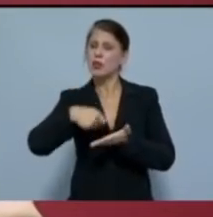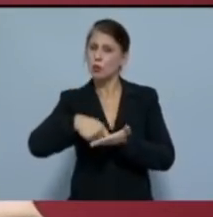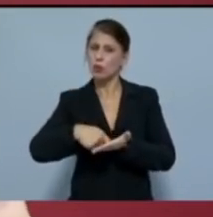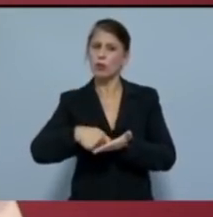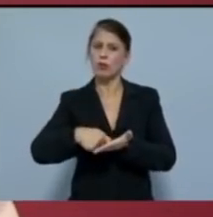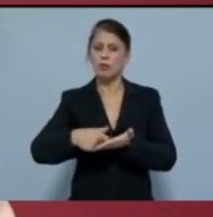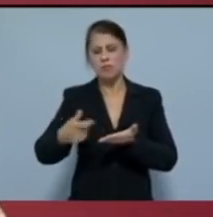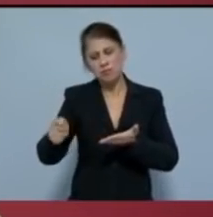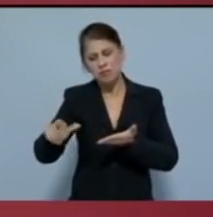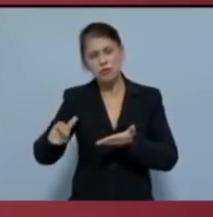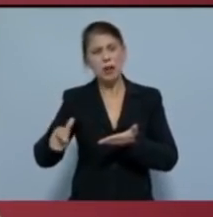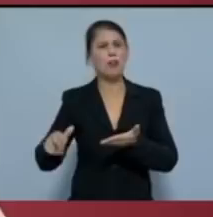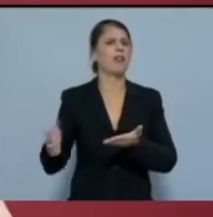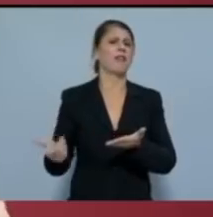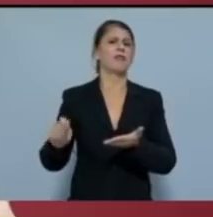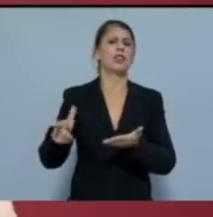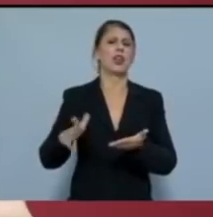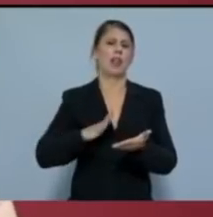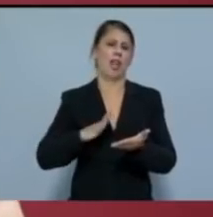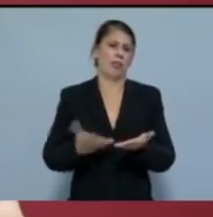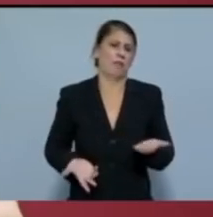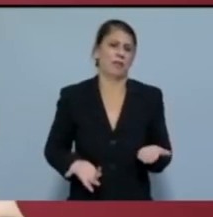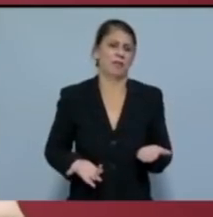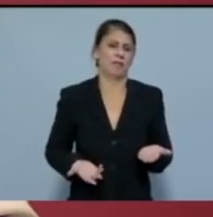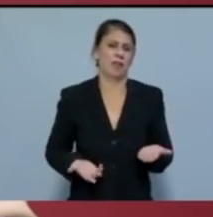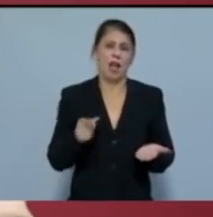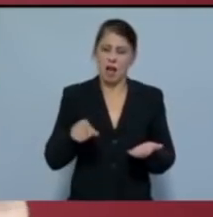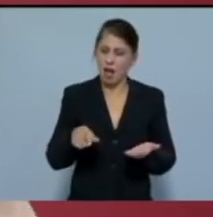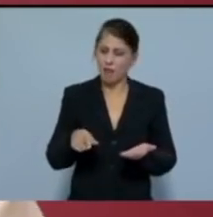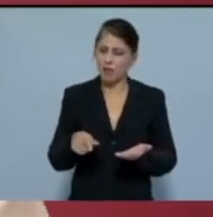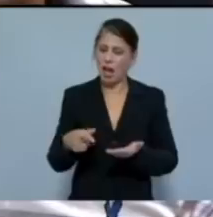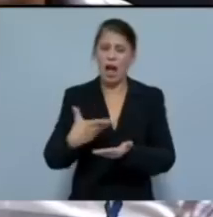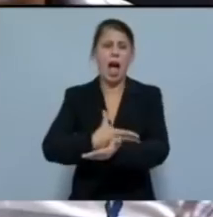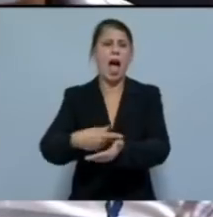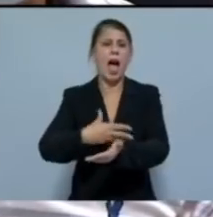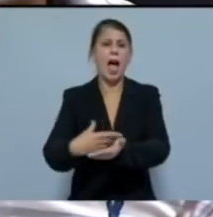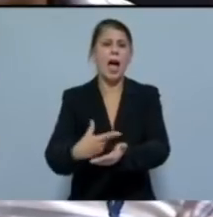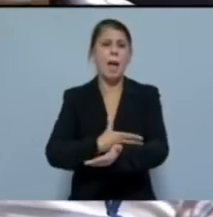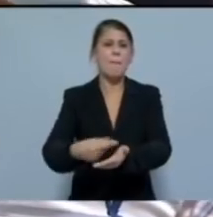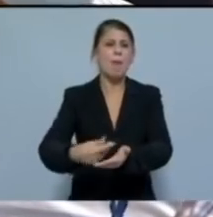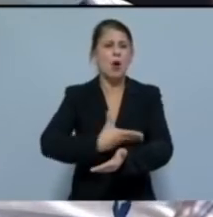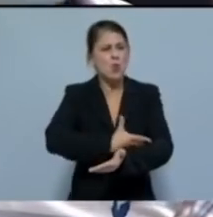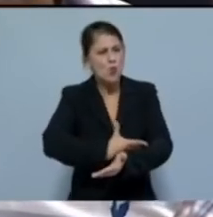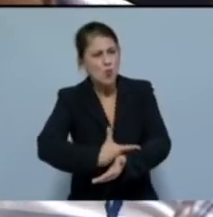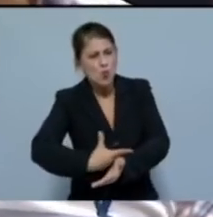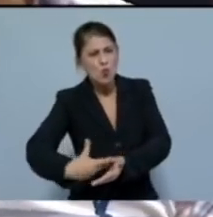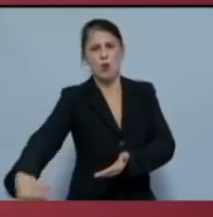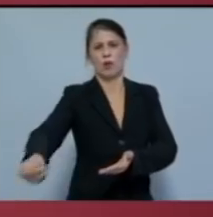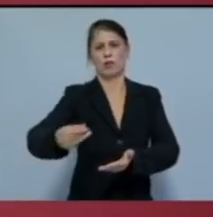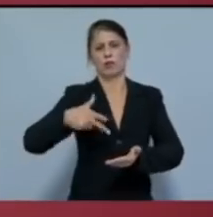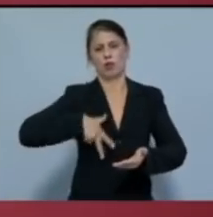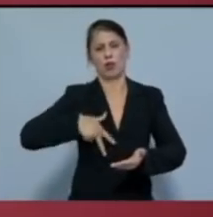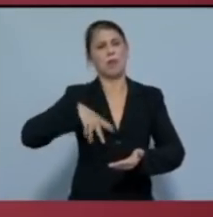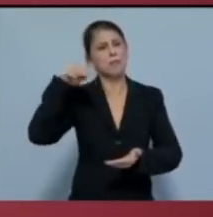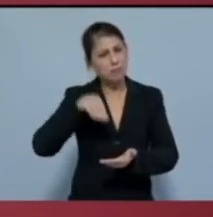τα λαϊκά στρώματα που συνεχίζουν να αφαιμάσονται και φορολογικά και που θα κληθούν ξανά να καταβάλουν